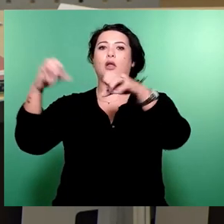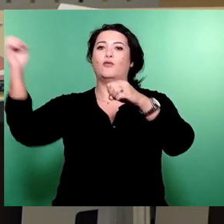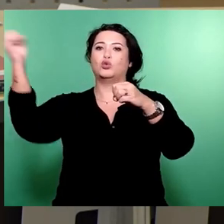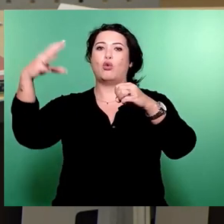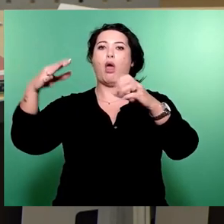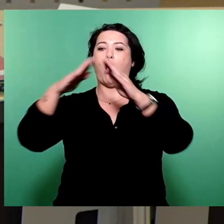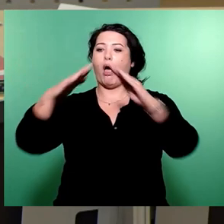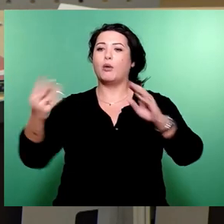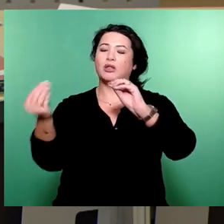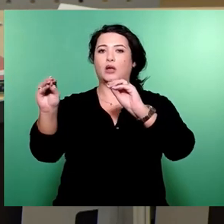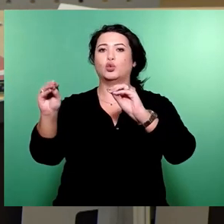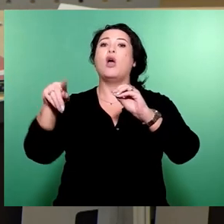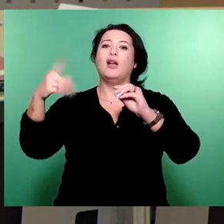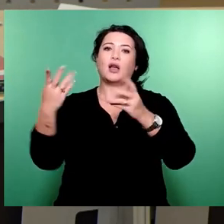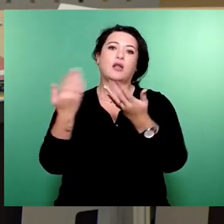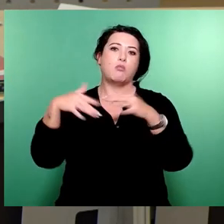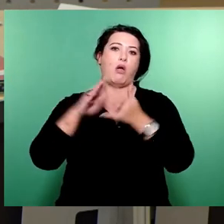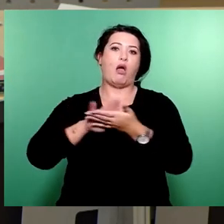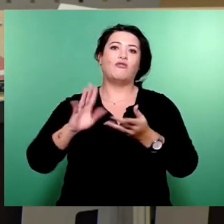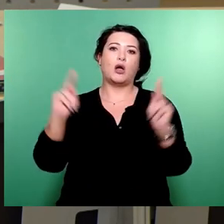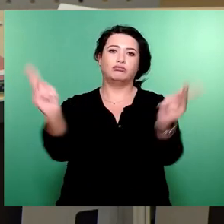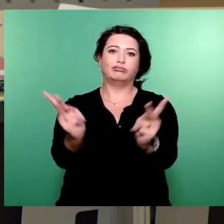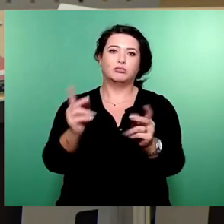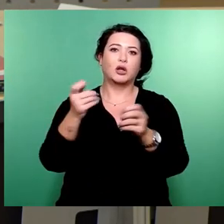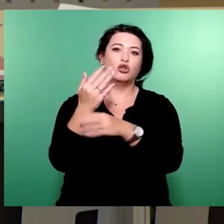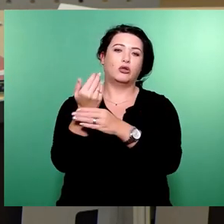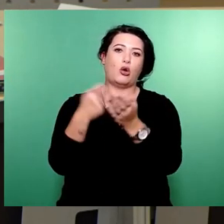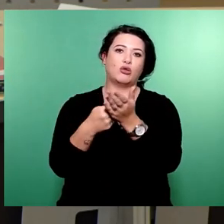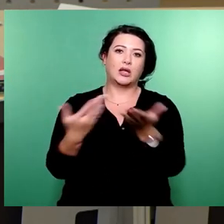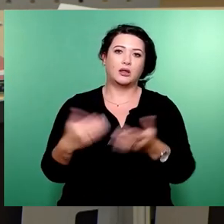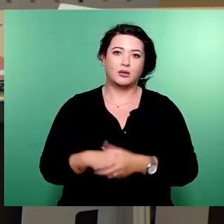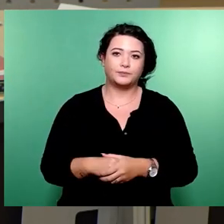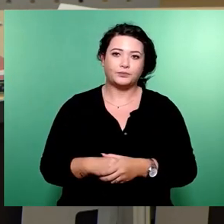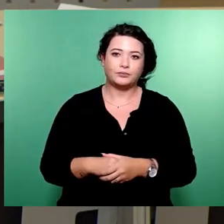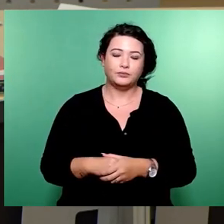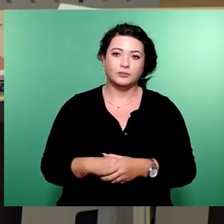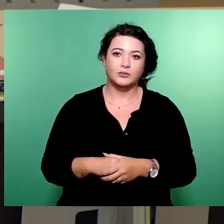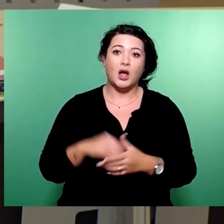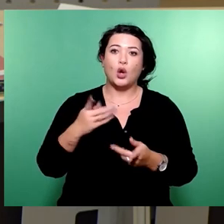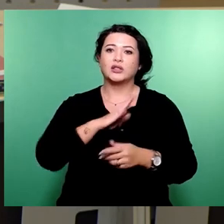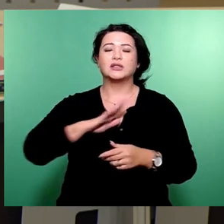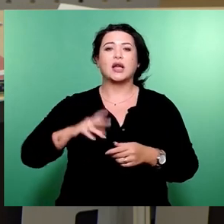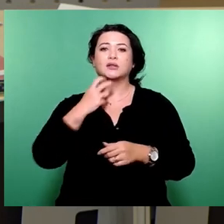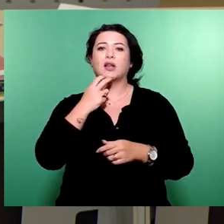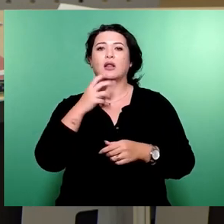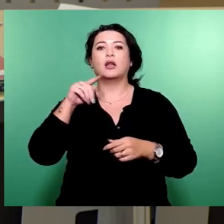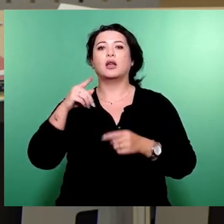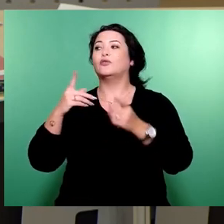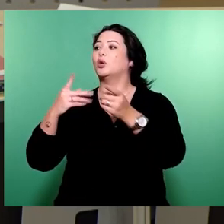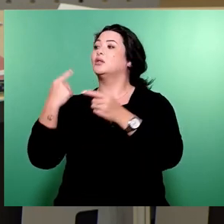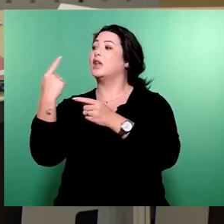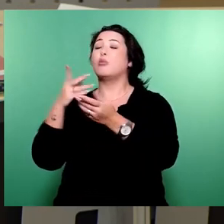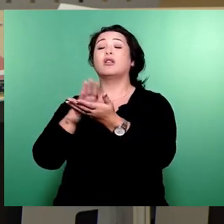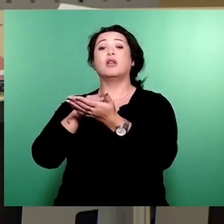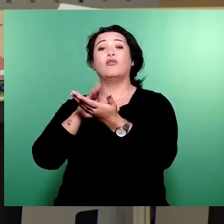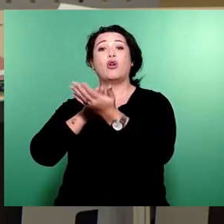Der Stadtrat verzichtet bekanntlich auf die Durchsetzung seiner Dekarbonisierungsbeschlüsse gegenüber der Sachsenenergie, die weiter auf die Verbrennung fossilen Gases